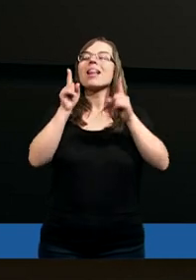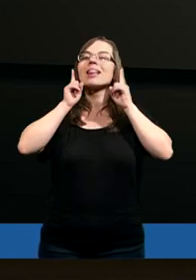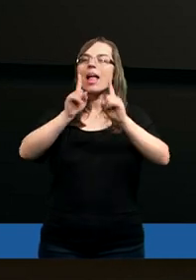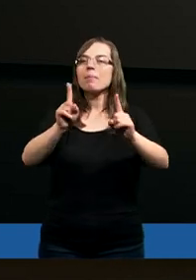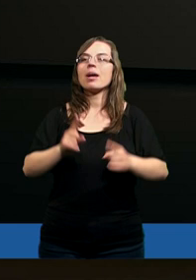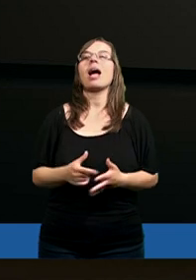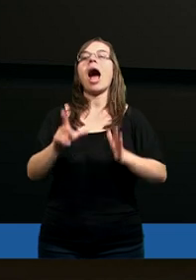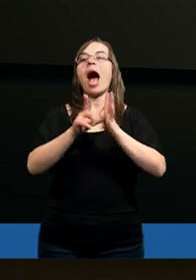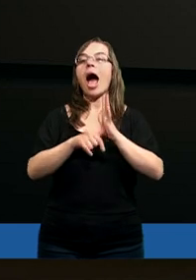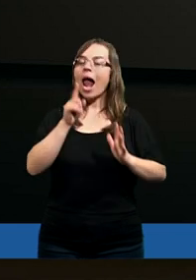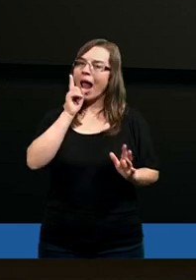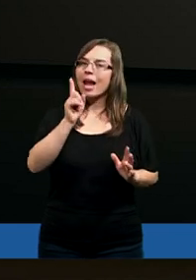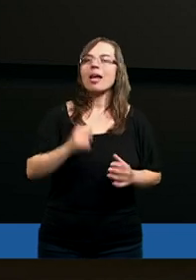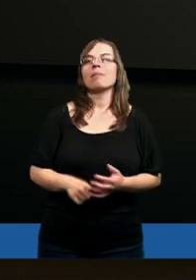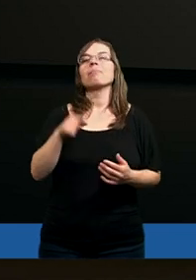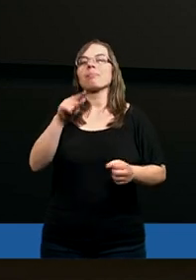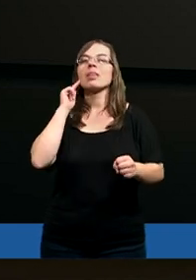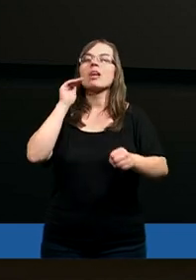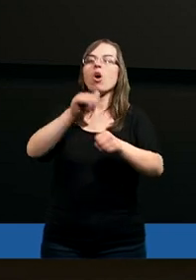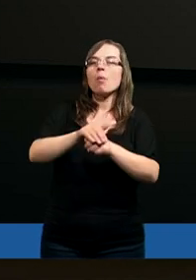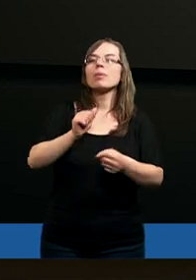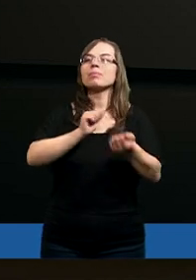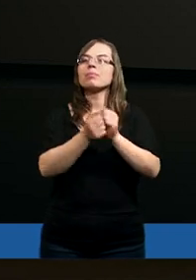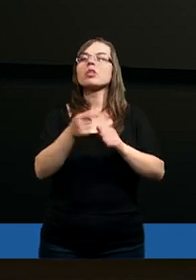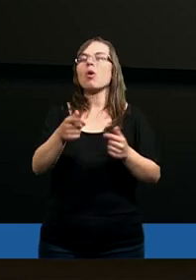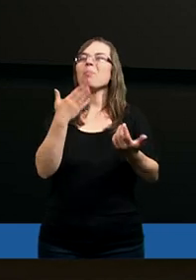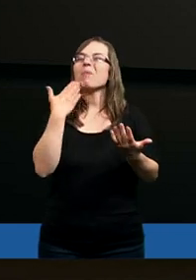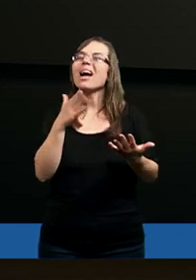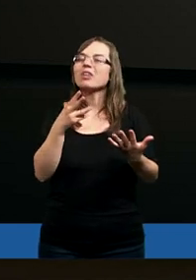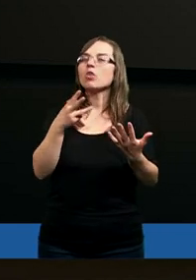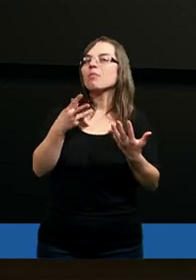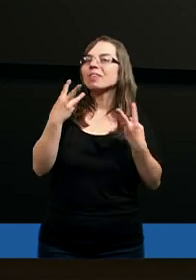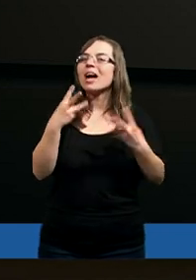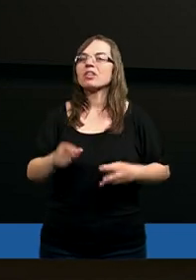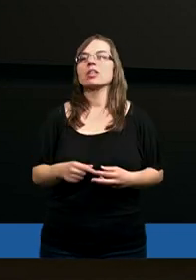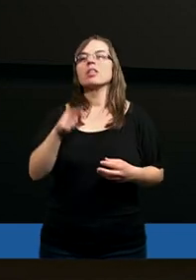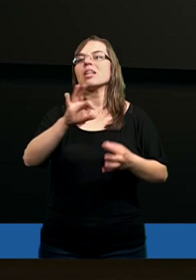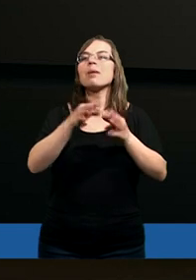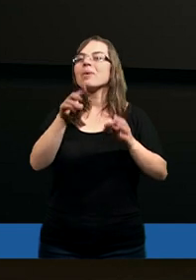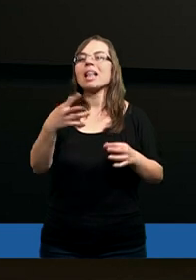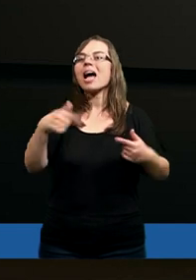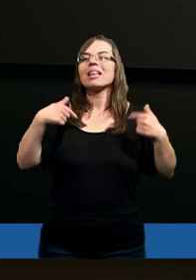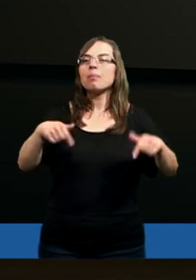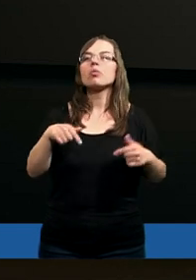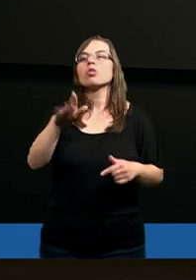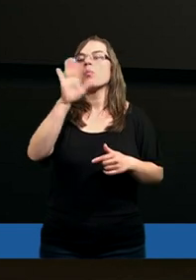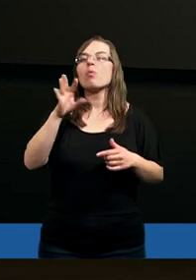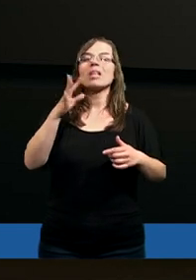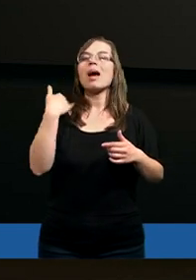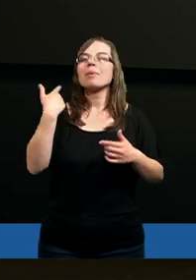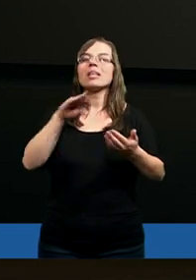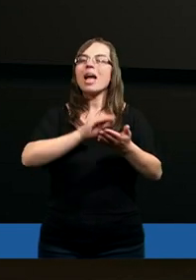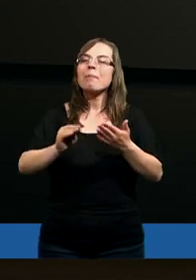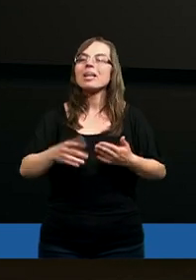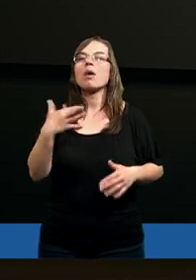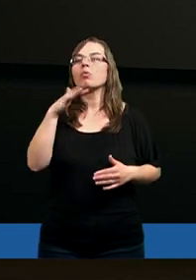naprawdę, ale te obietnice są często chwytliwe. I gdyby tak nie było, to Piotr też nie pisałby